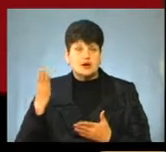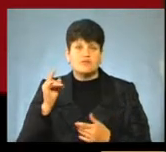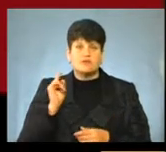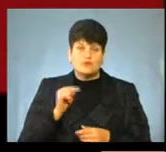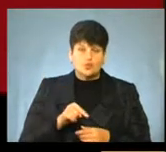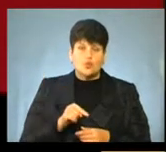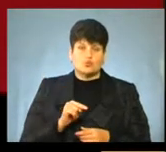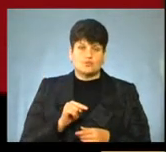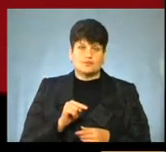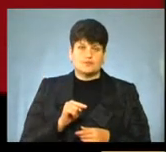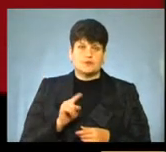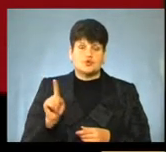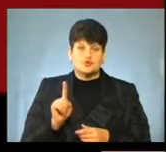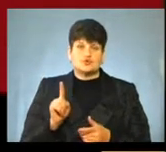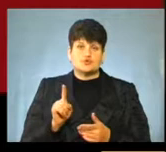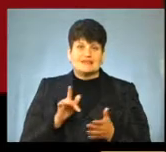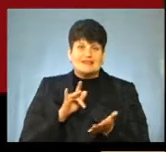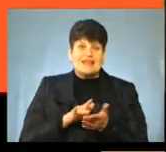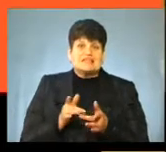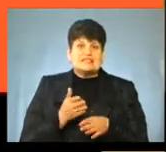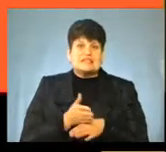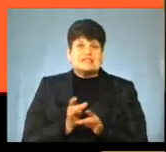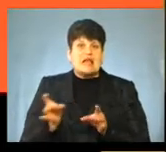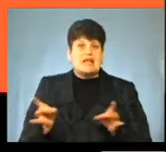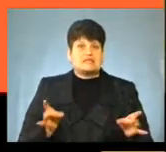в цій децентралізації.